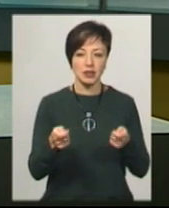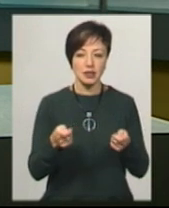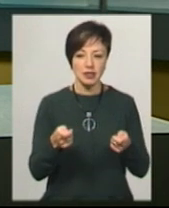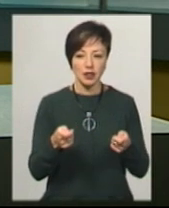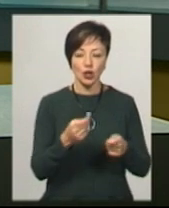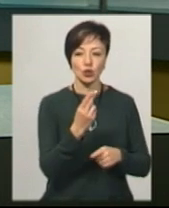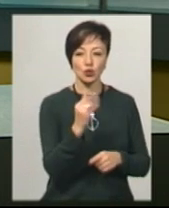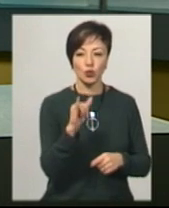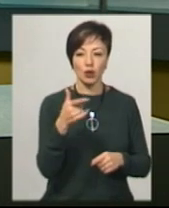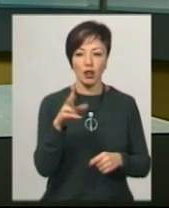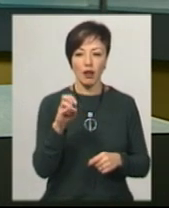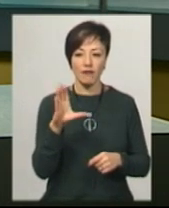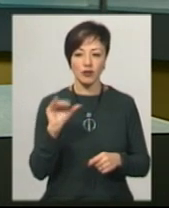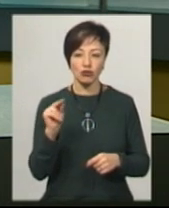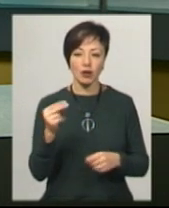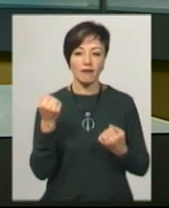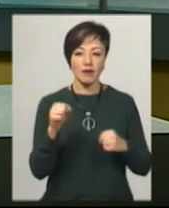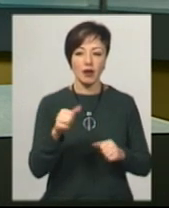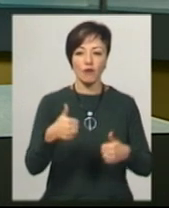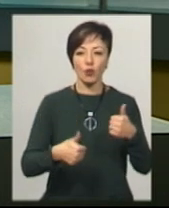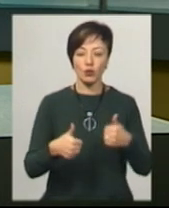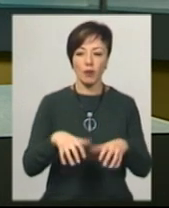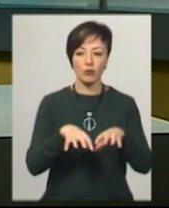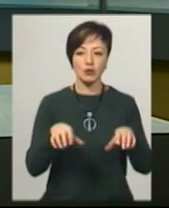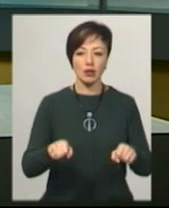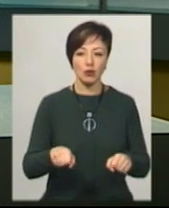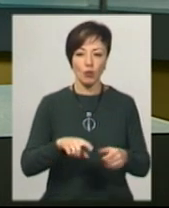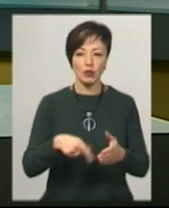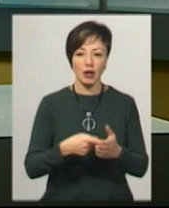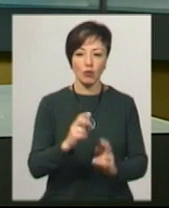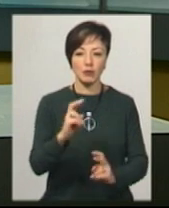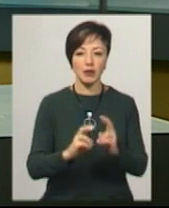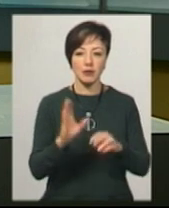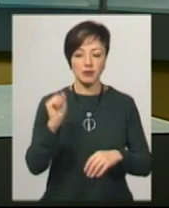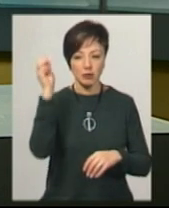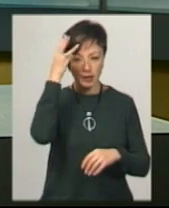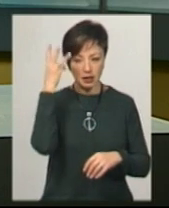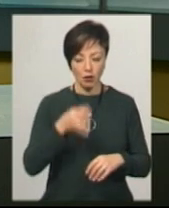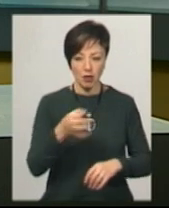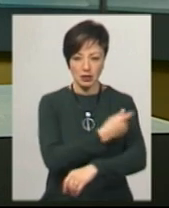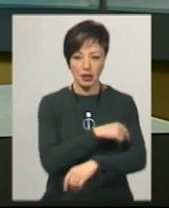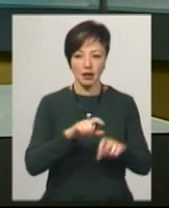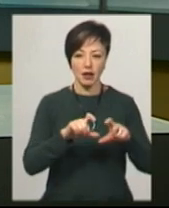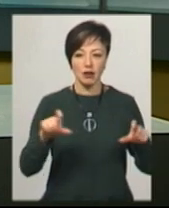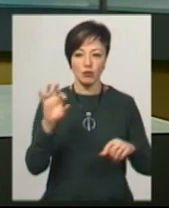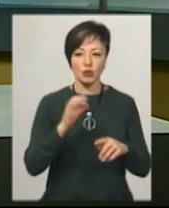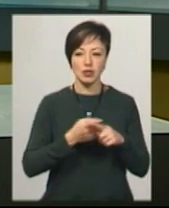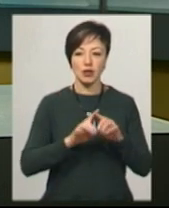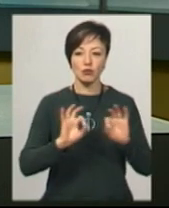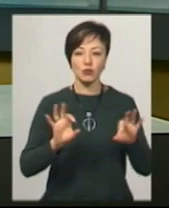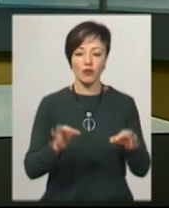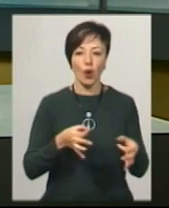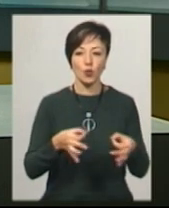Цуглевич виграв конкурс на посаду директора комунального некомерційного підприємства «Хмельницька обласна лікарня». Про це розповіла